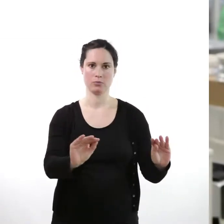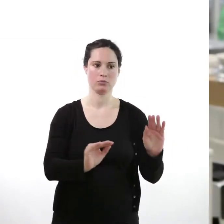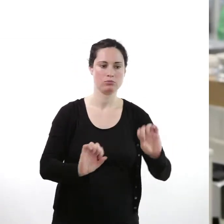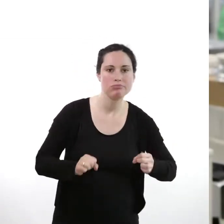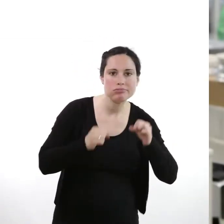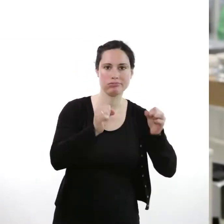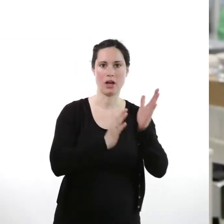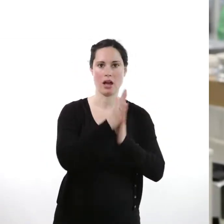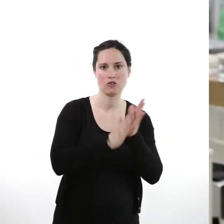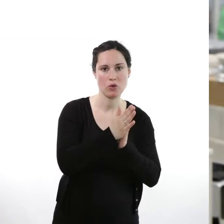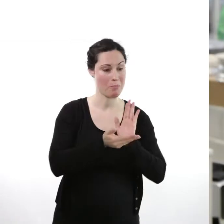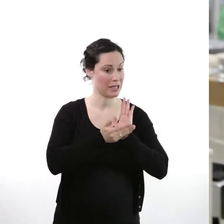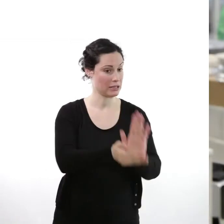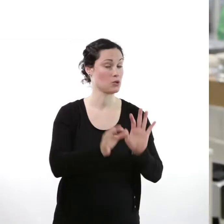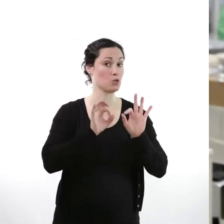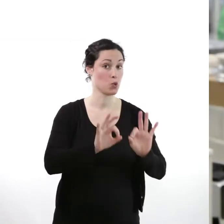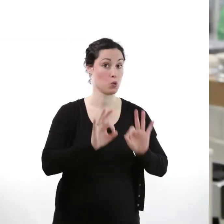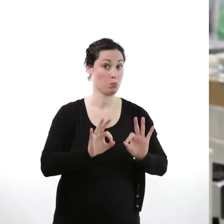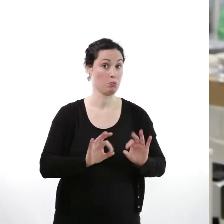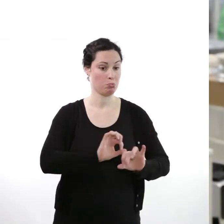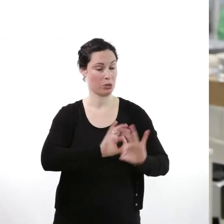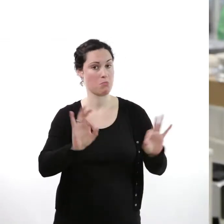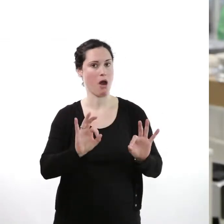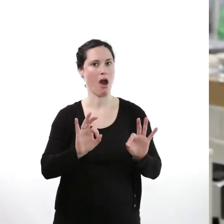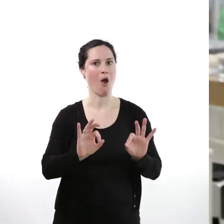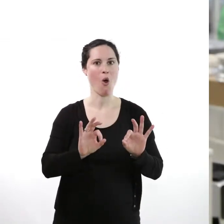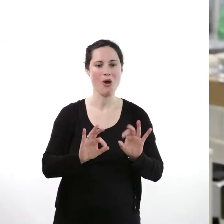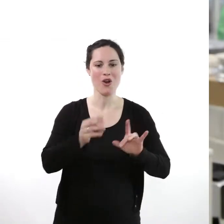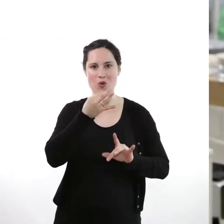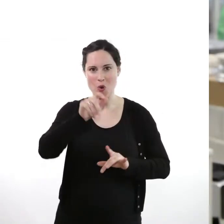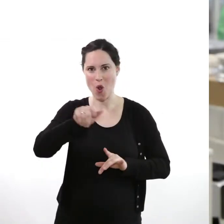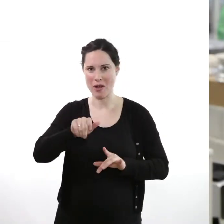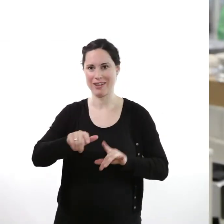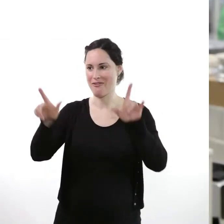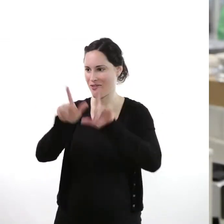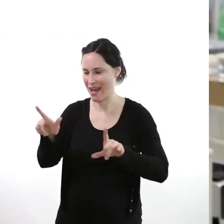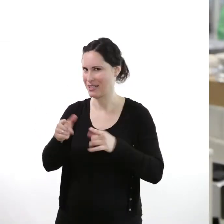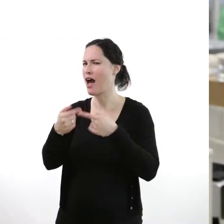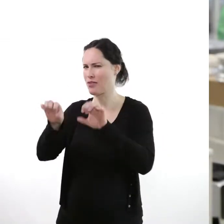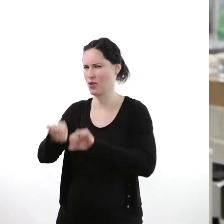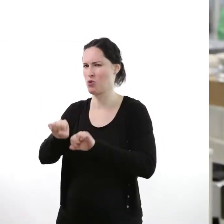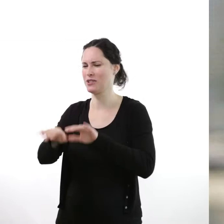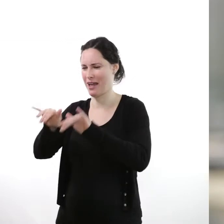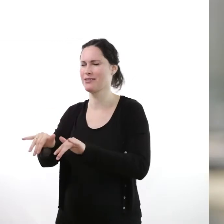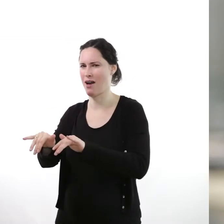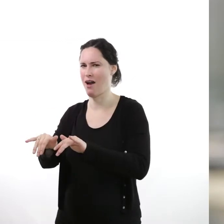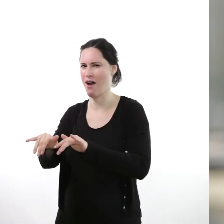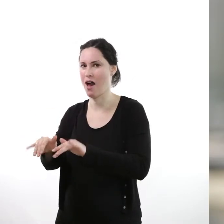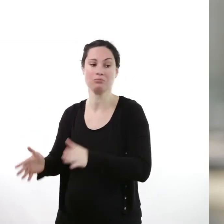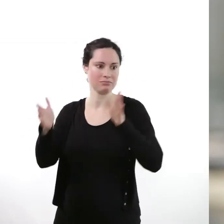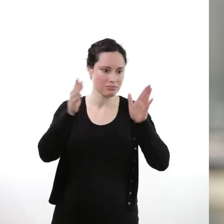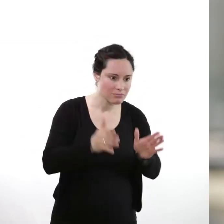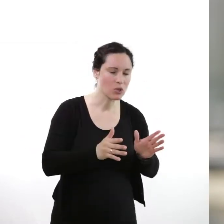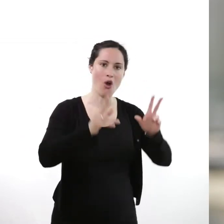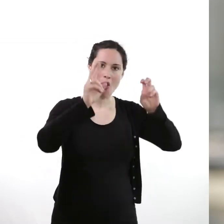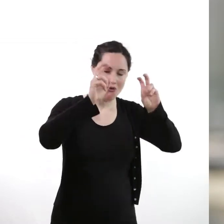engagiert, haben sich wirklich gut präsentiert. Und man muss ja auch sagen, Sie hätten ja durchaus auch andere Alternativen gehabt, Ihre Freizeit zu